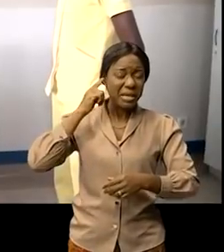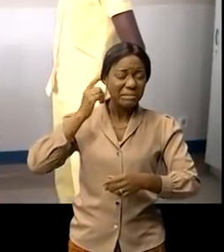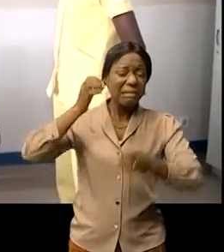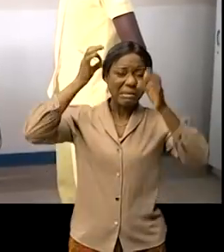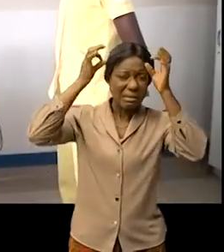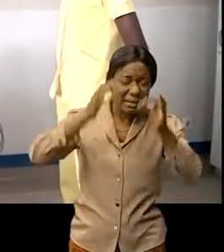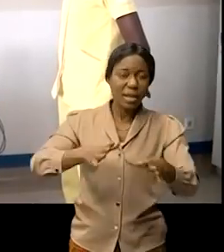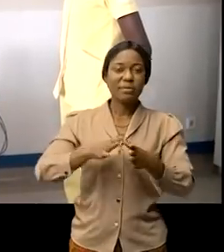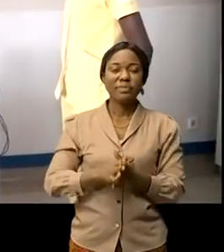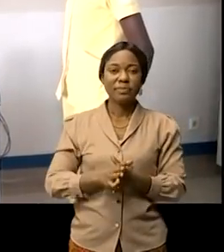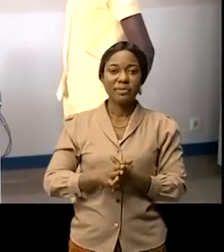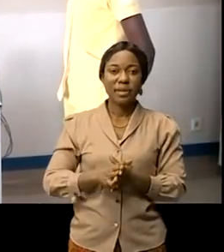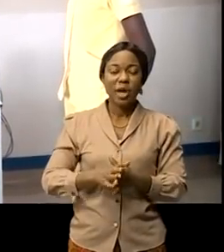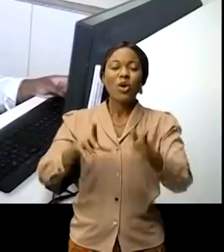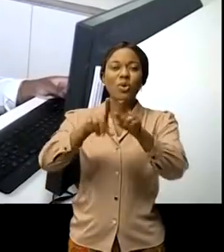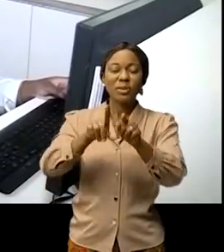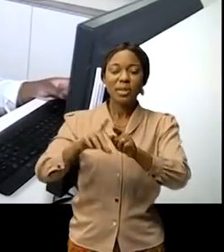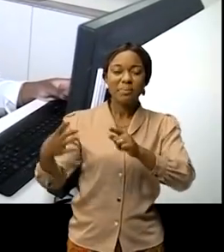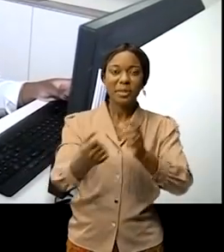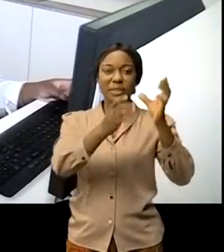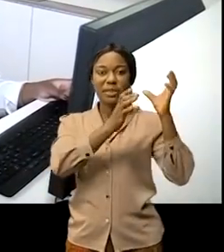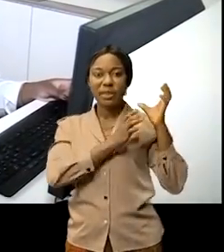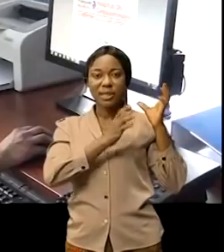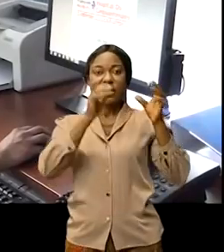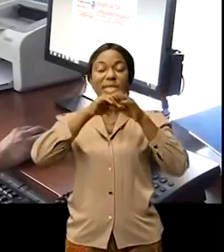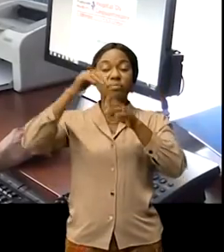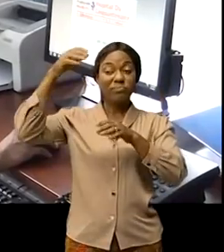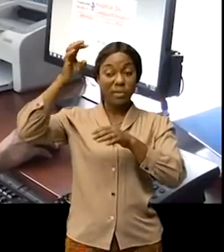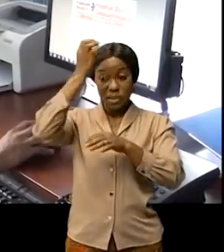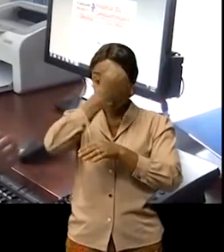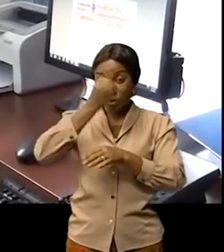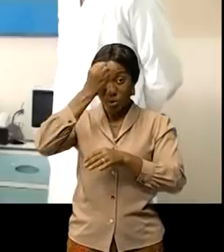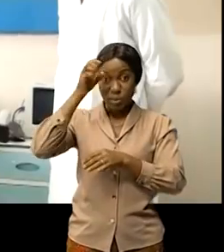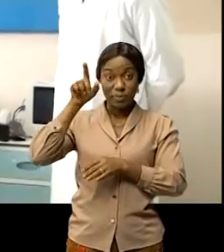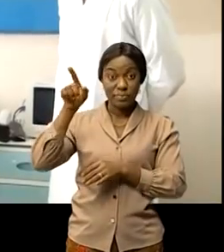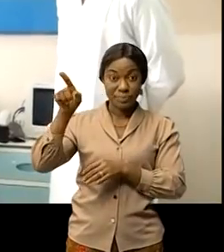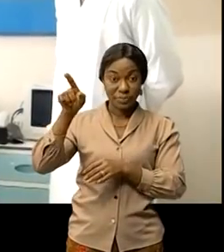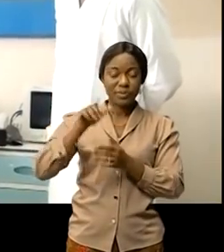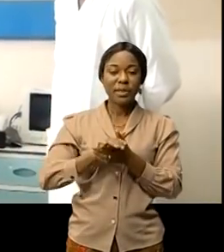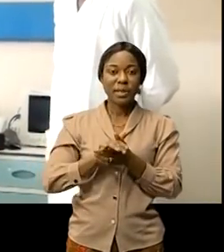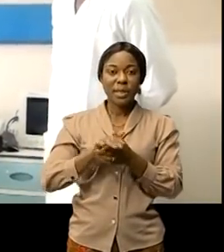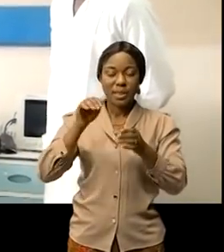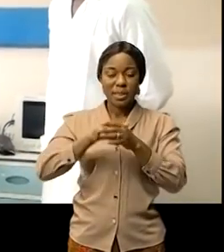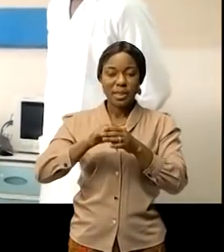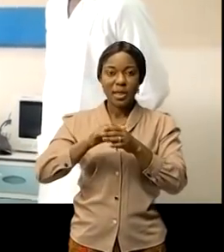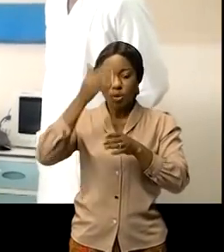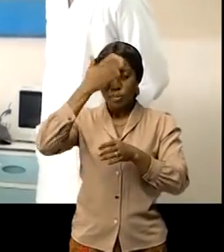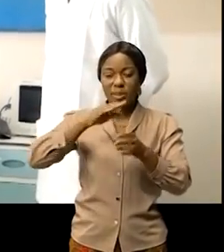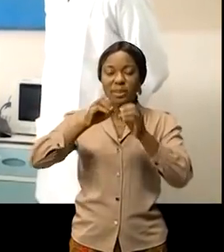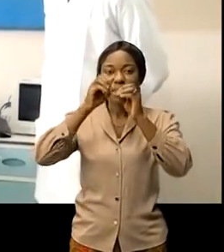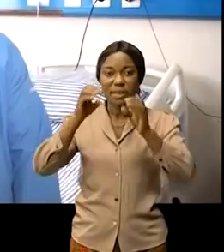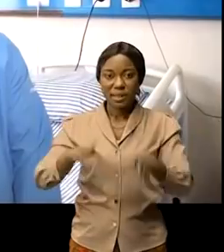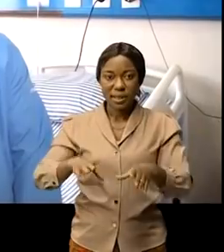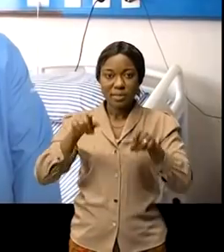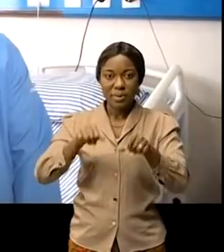en a fait les frais prise en charge à l'étranger les voici à l'hôpital du cinquantenaire presque rétabli